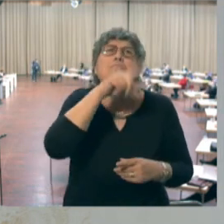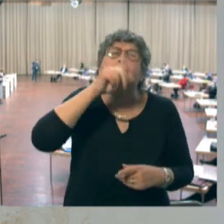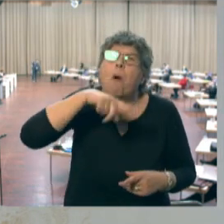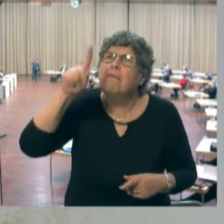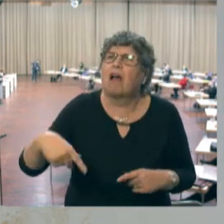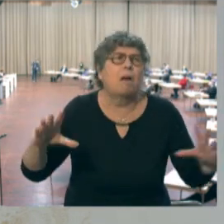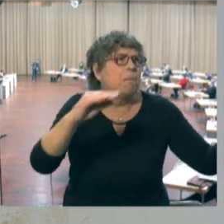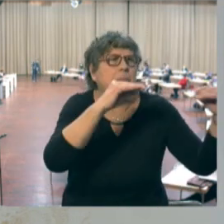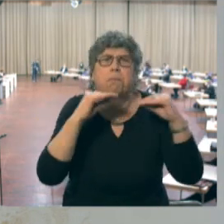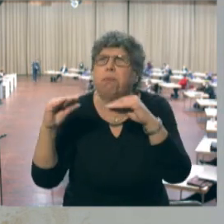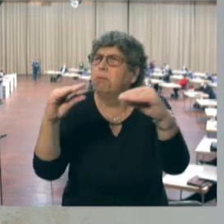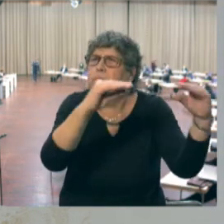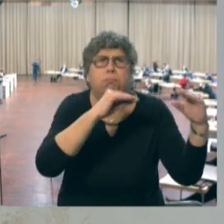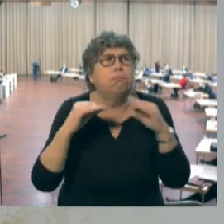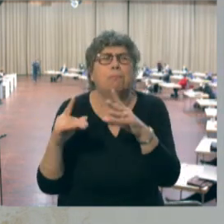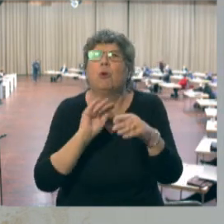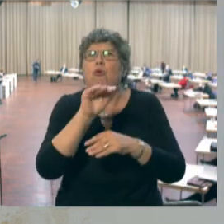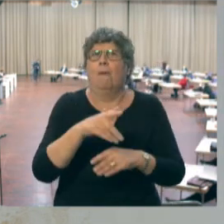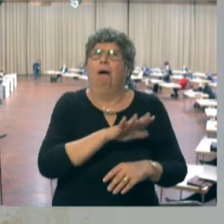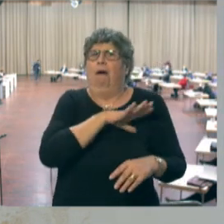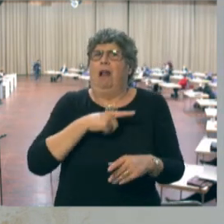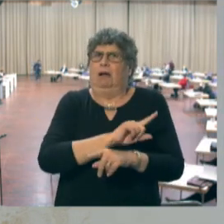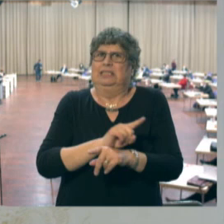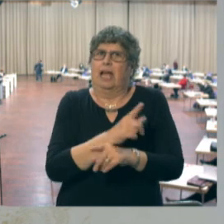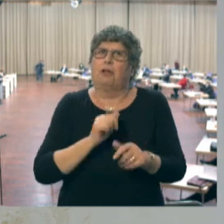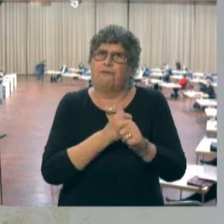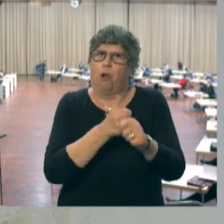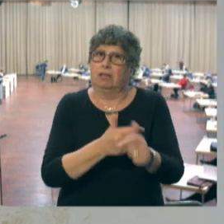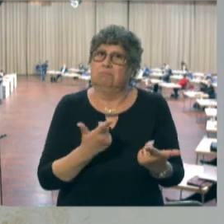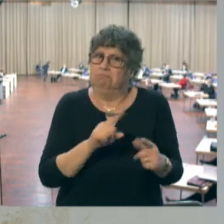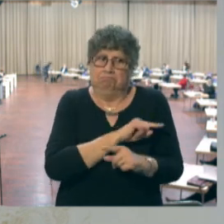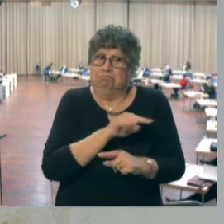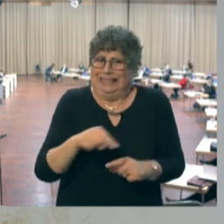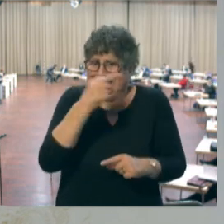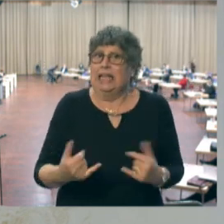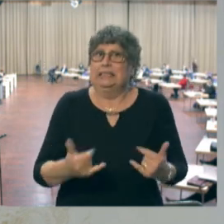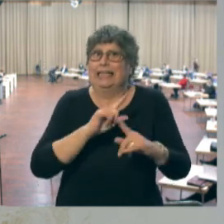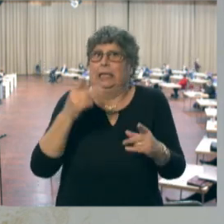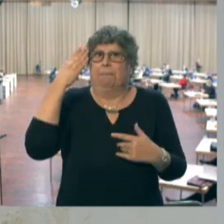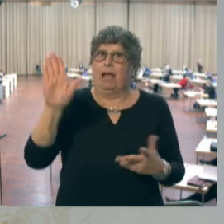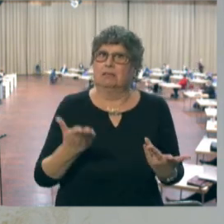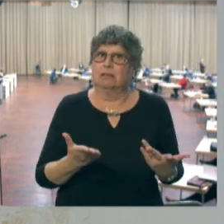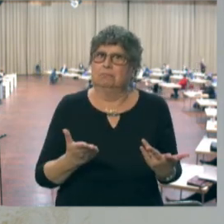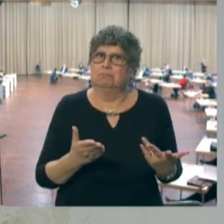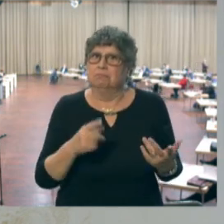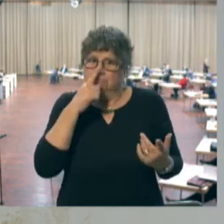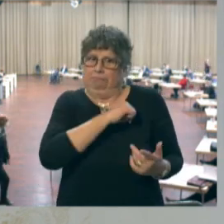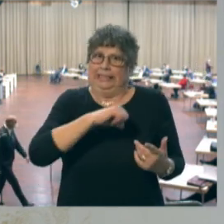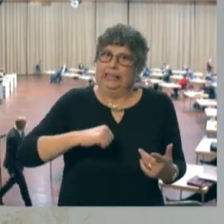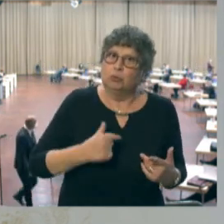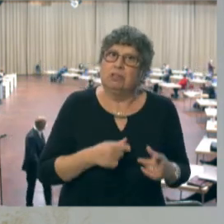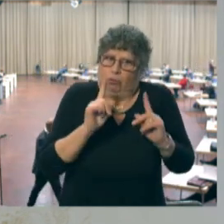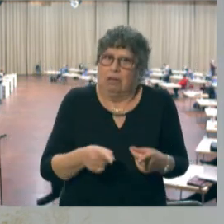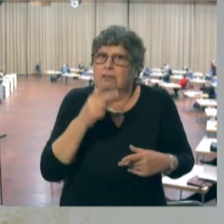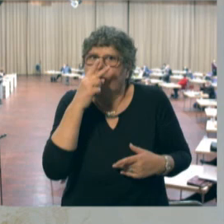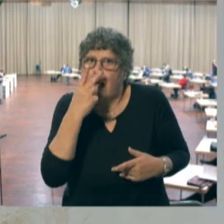Für mich richtig ärgerlich, wie darüber hinweg geredet wird. Die Langzeitfolgen sind nicht bekannt und ich hatte Ihnen bereits zu Beginn unserer Beratung immer wieder